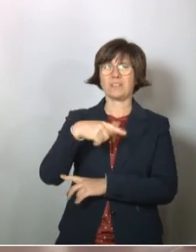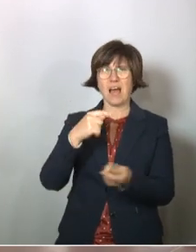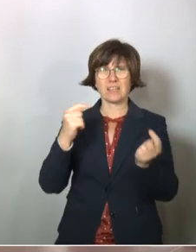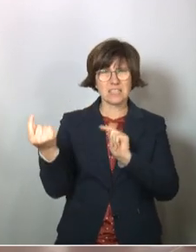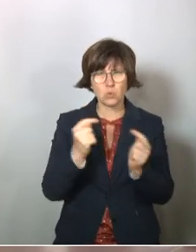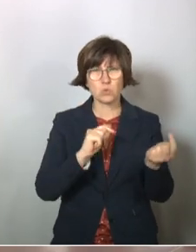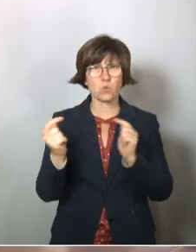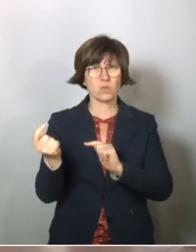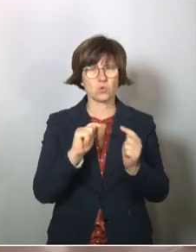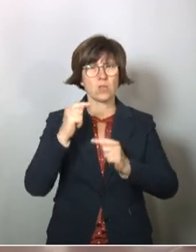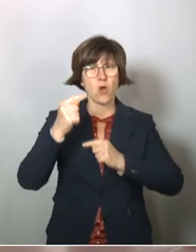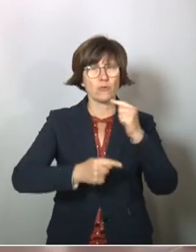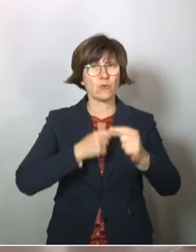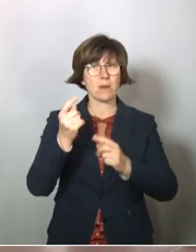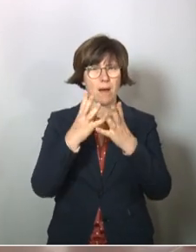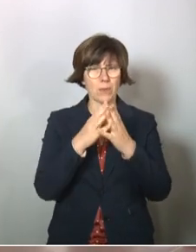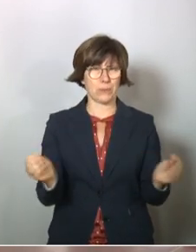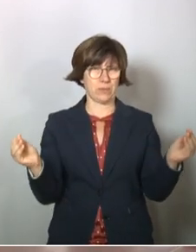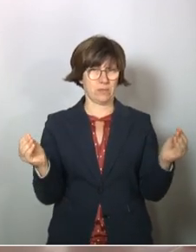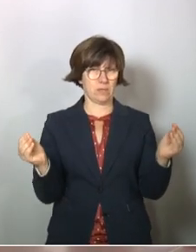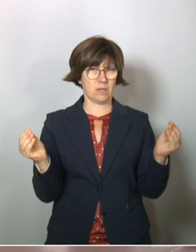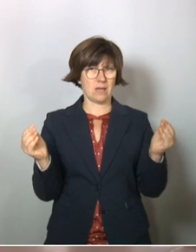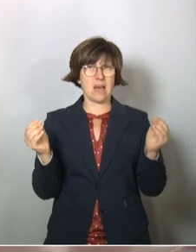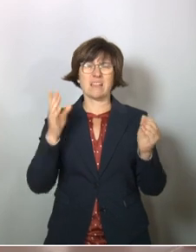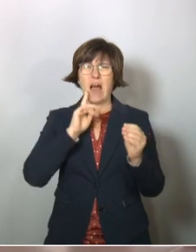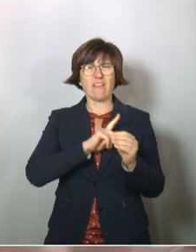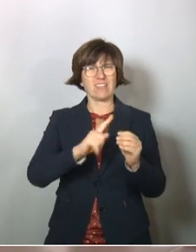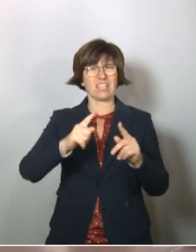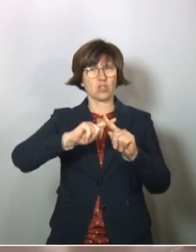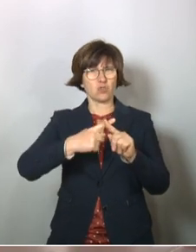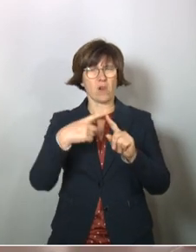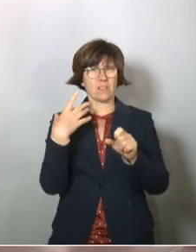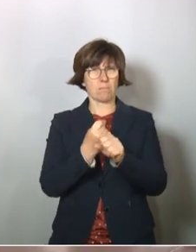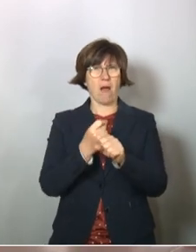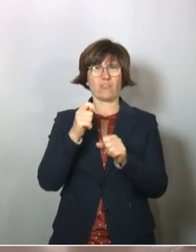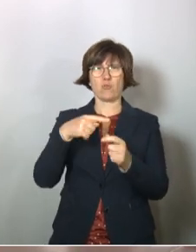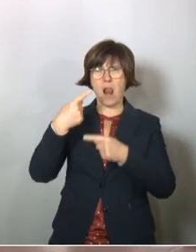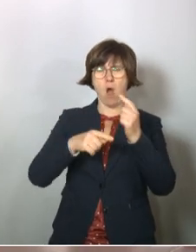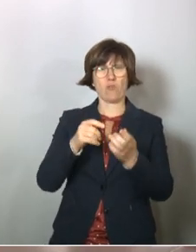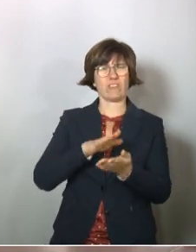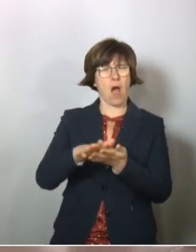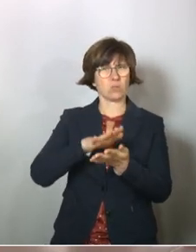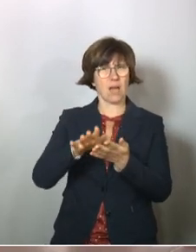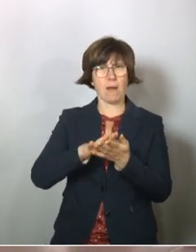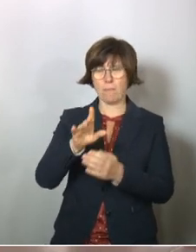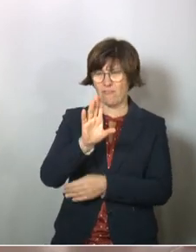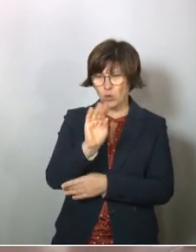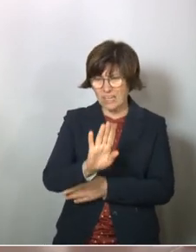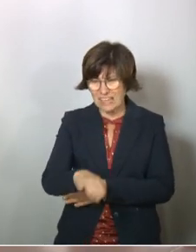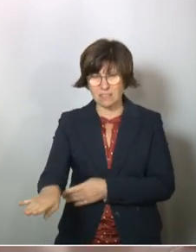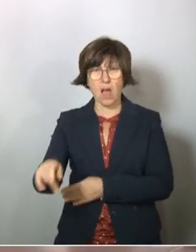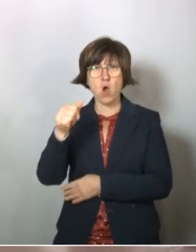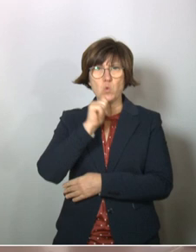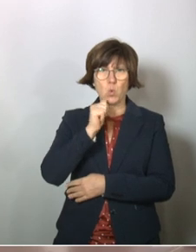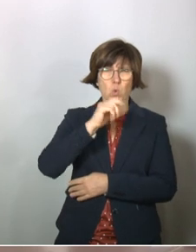diskutieren und Sie für immer überwinden. Man darf niemals Schulden machen für laufende Ausgaben. Aber für die Kinder, für die Jugend,